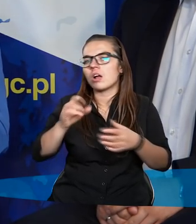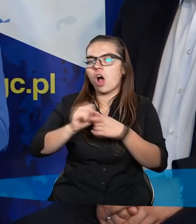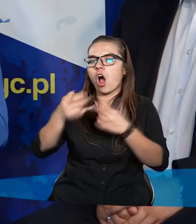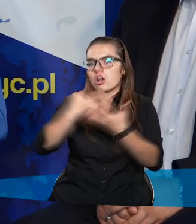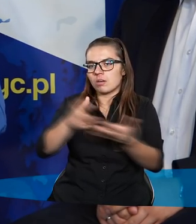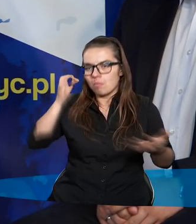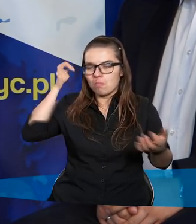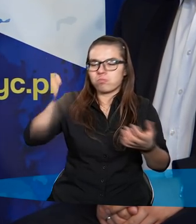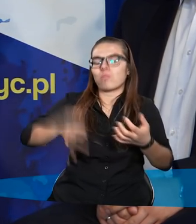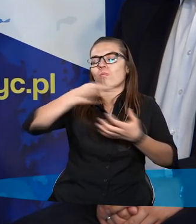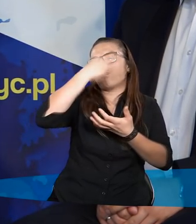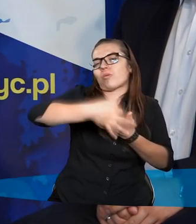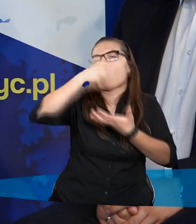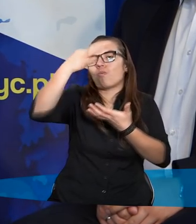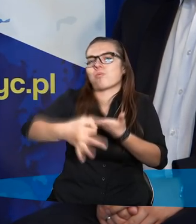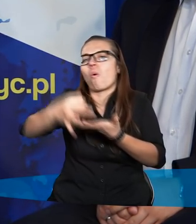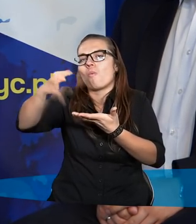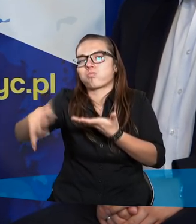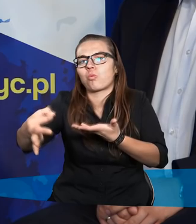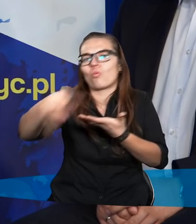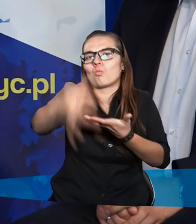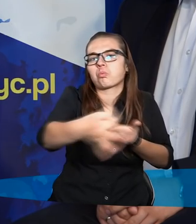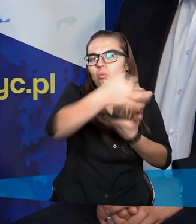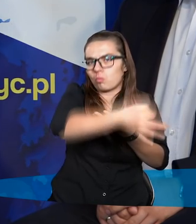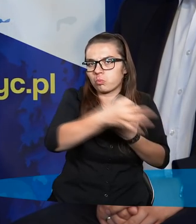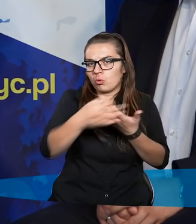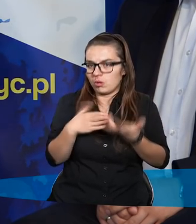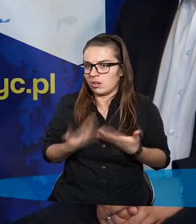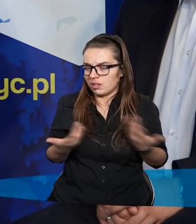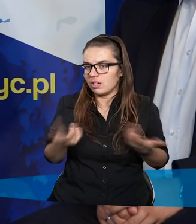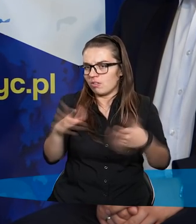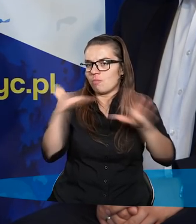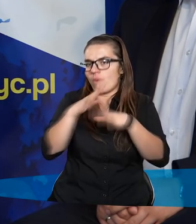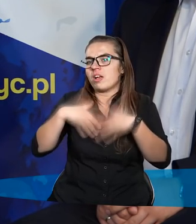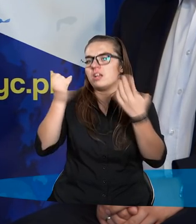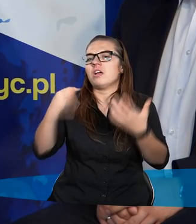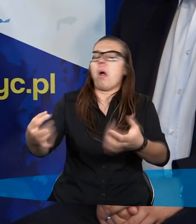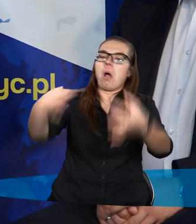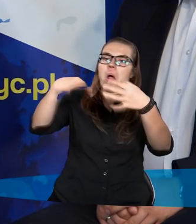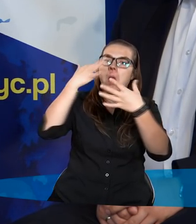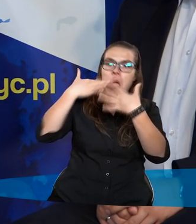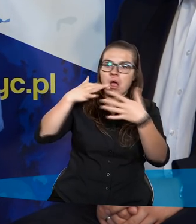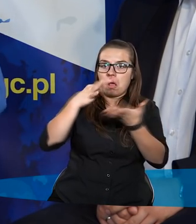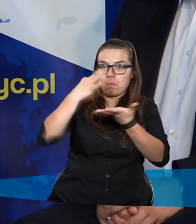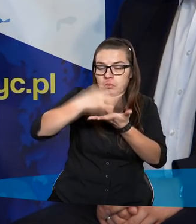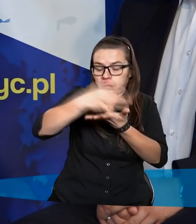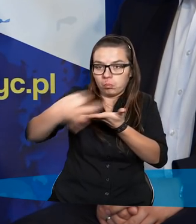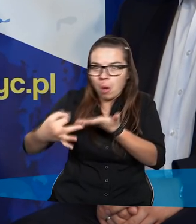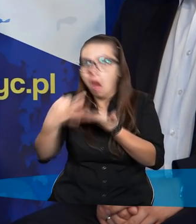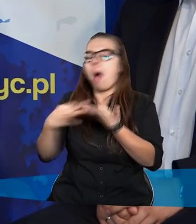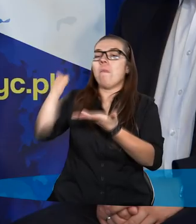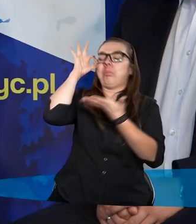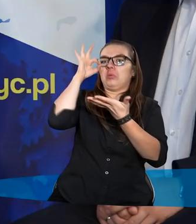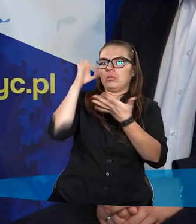ziemi, od ściany, od sufitu, zaczęło wirować w powietrzu i wskoczyłoby mi z powrotem do gałki ocznej i ja bym